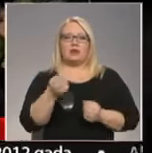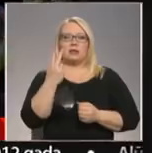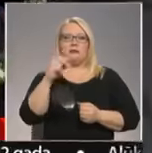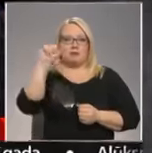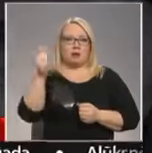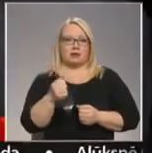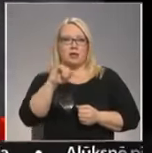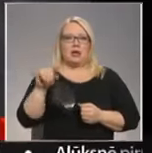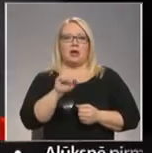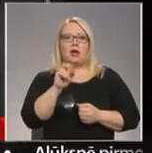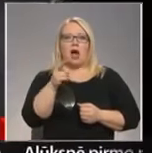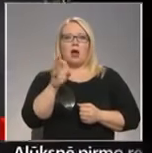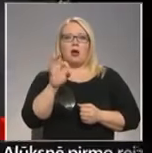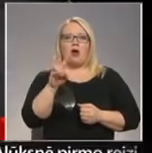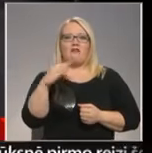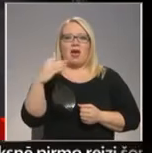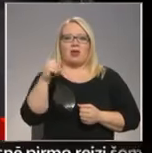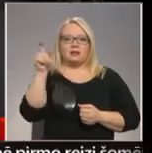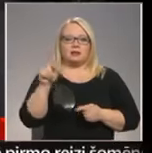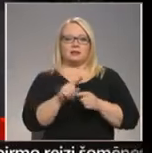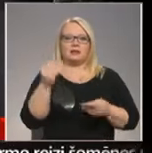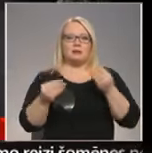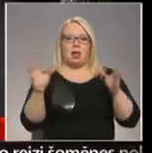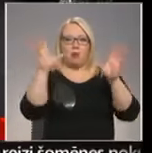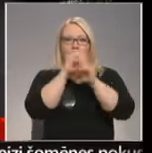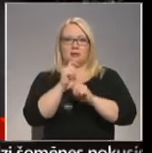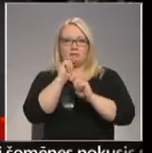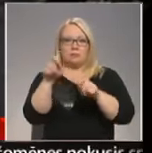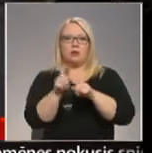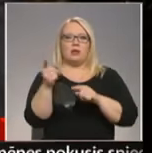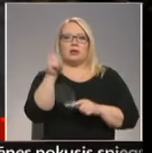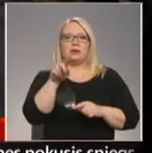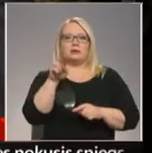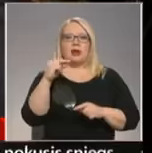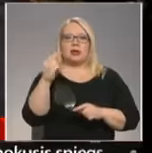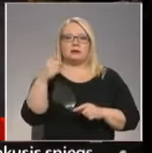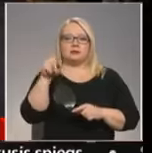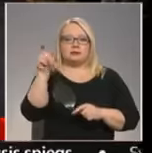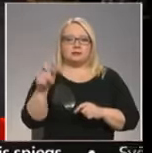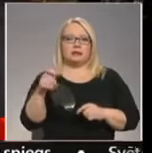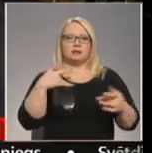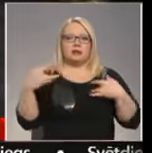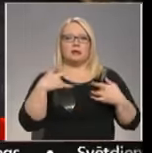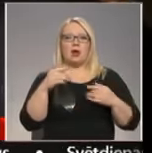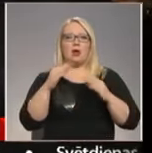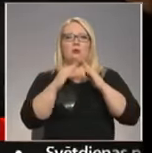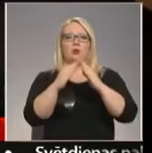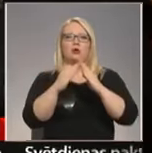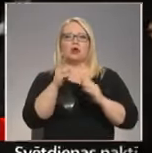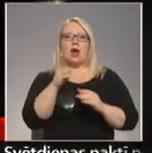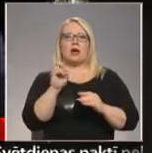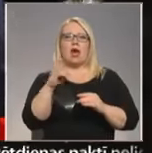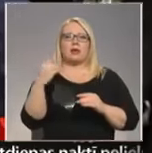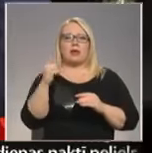Rihards Jakuvels, kurš par gadu aktieru atzīts arī spēlmaiņu naktī, un Imants Strats, kurš par gurmīškas loma izrādējumu ūža Kaņepēs, saņēma arī